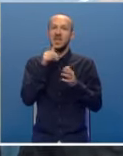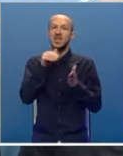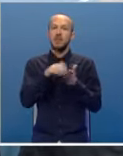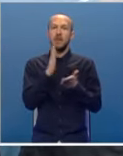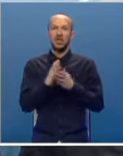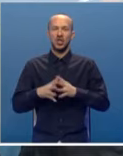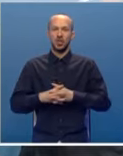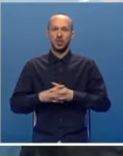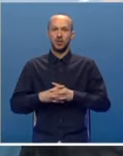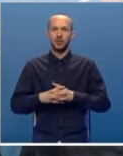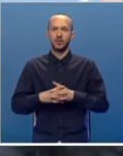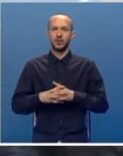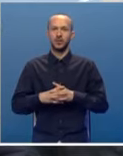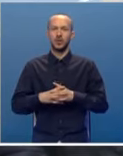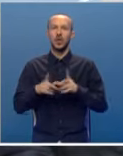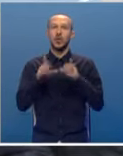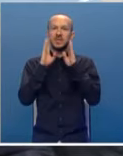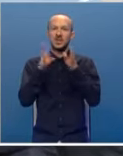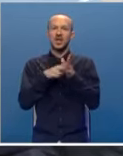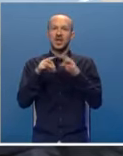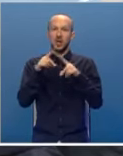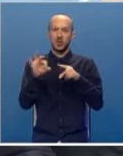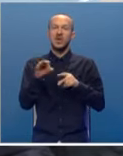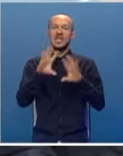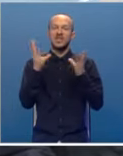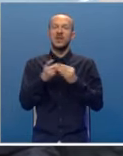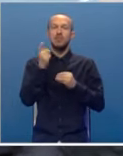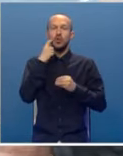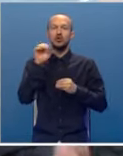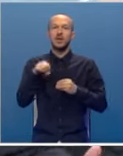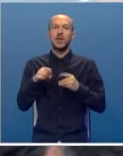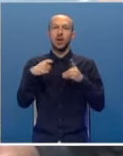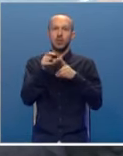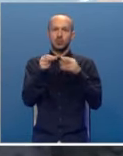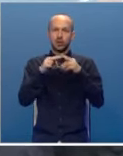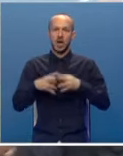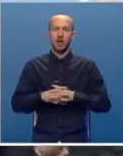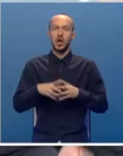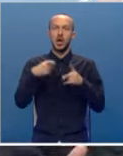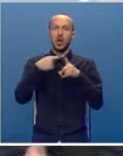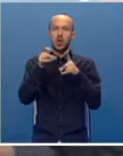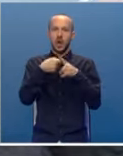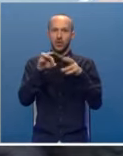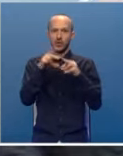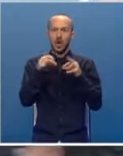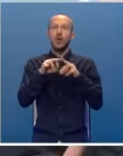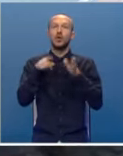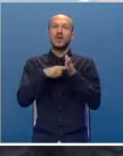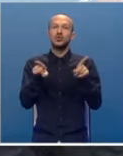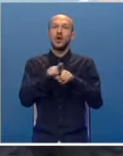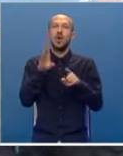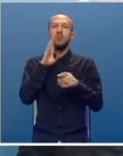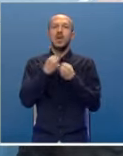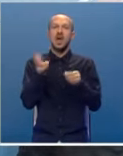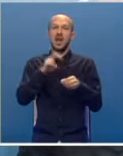biti usredstveni na to. Dakle, svi pokušaju da Komšića, Konakovića, da to prikažu kao neka BH